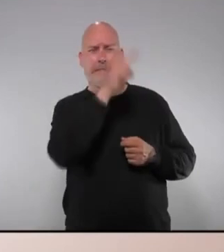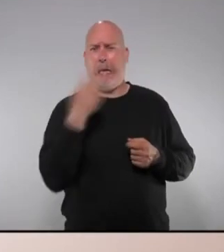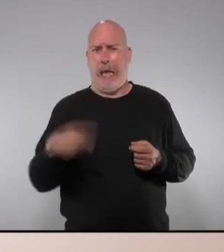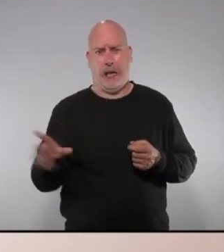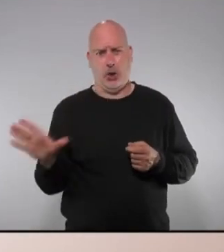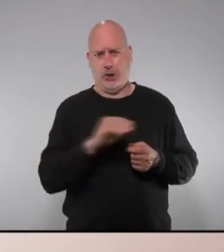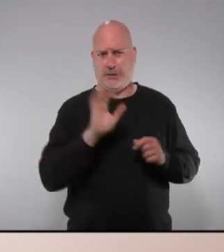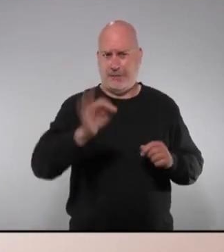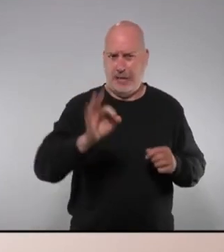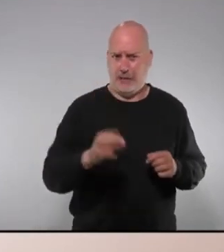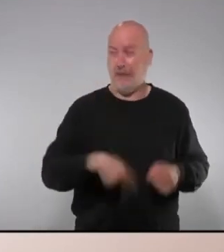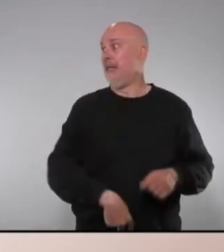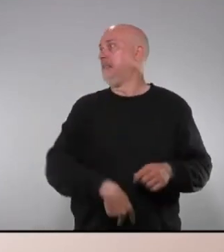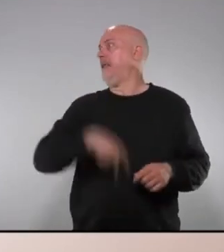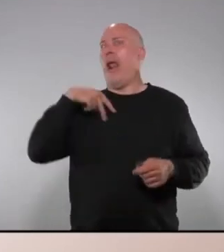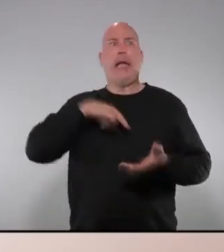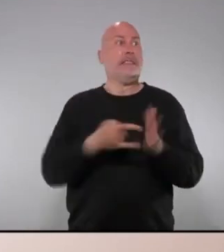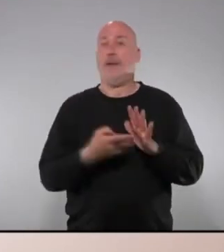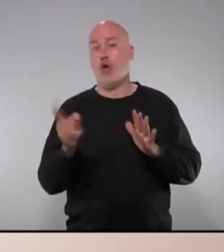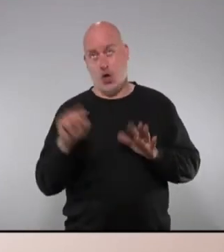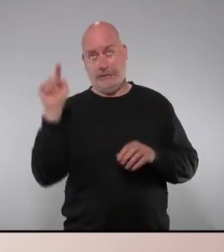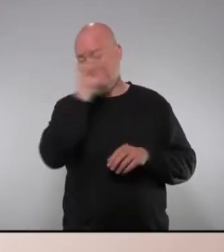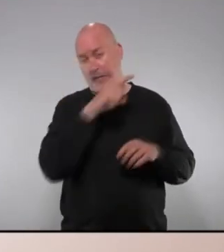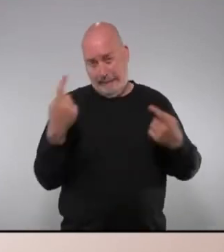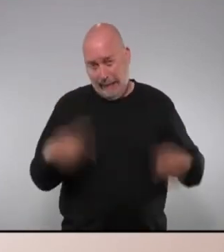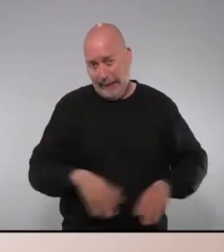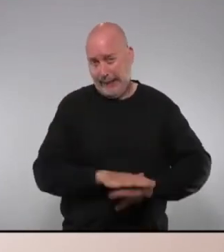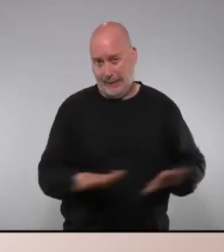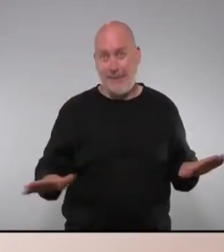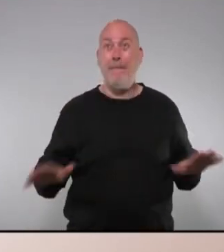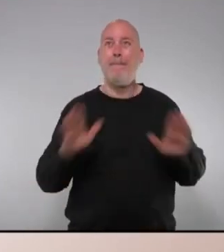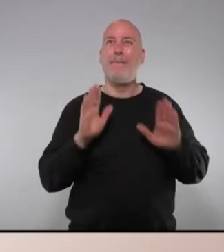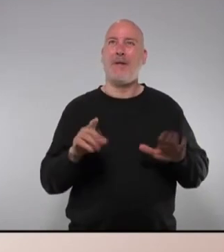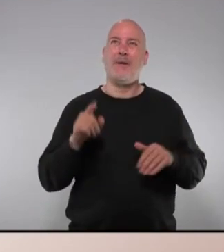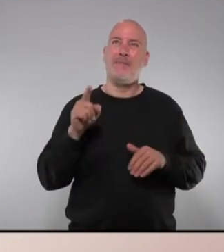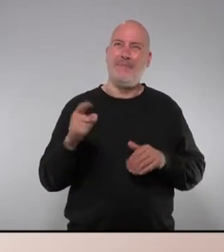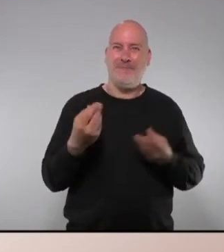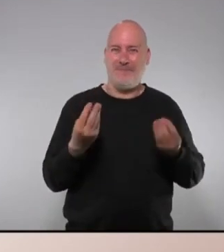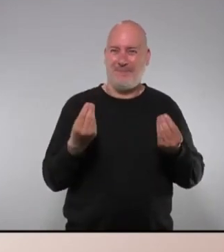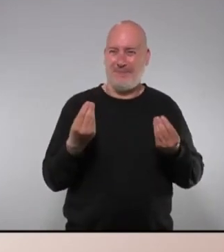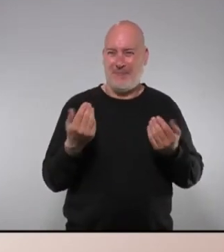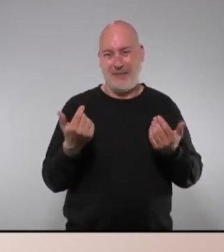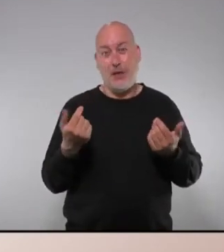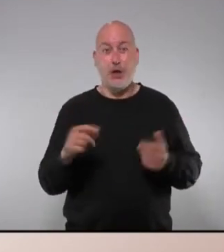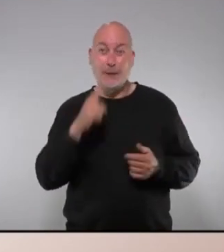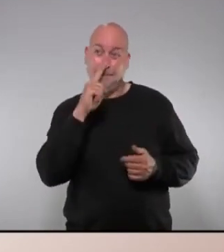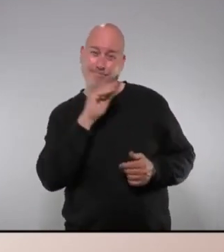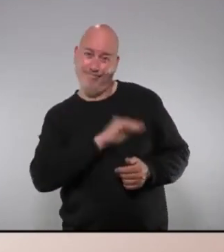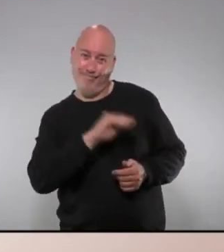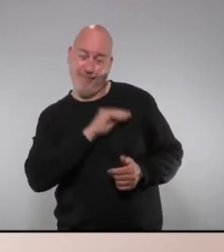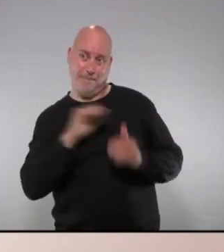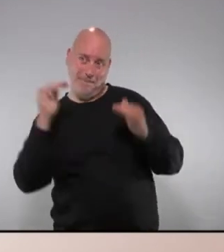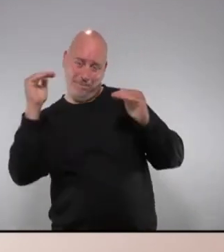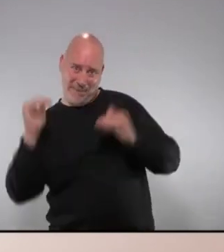inferir la podridura general de tot un sistema però llavors per què en lloc de frisar perquè hi hagi menys sospites i més